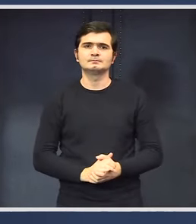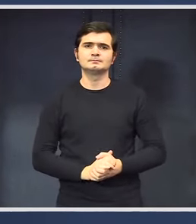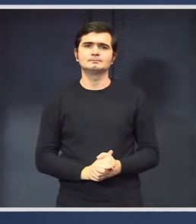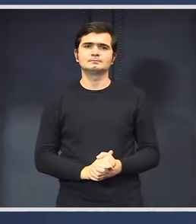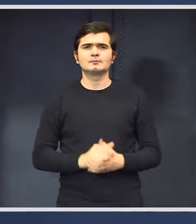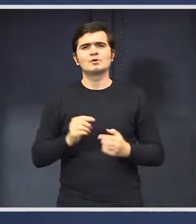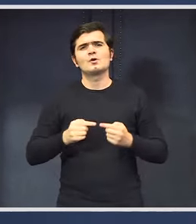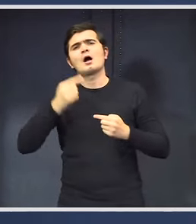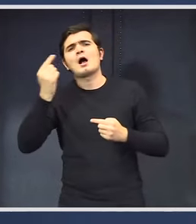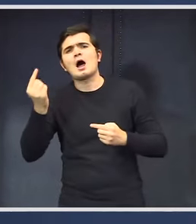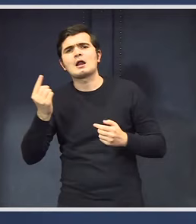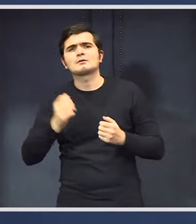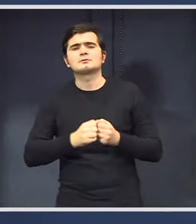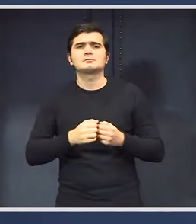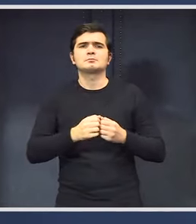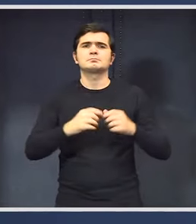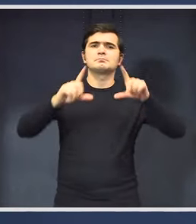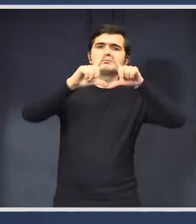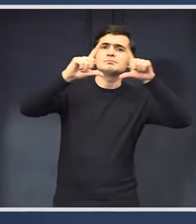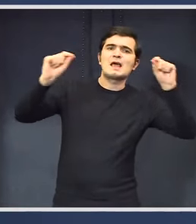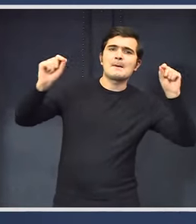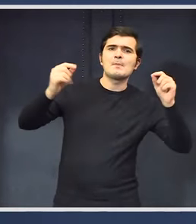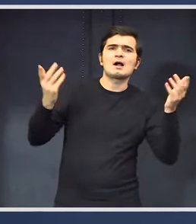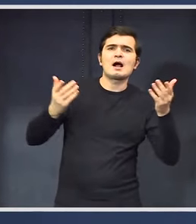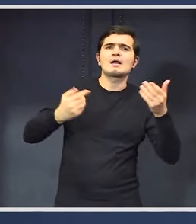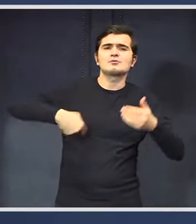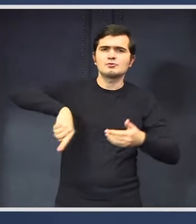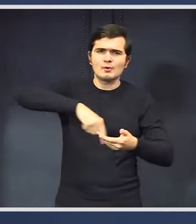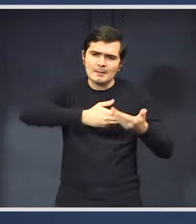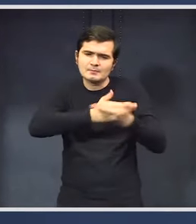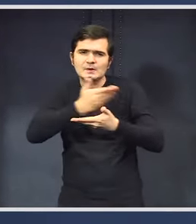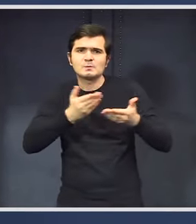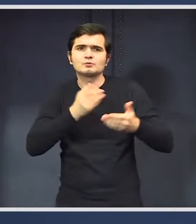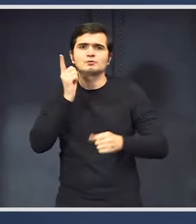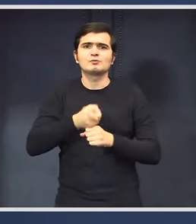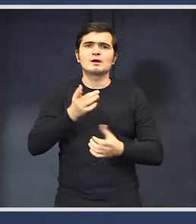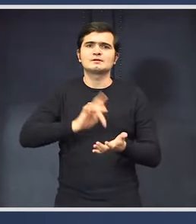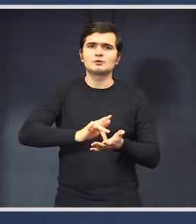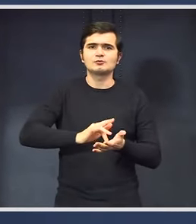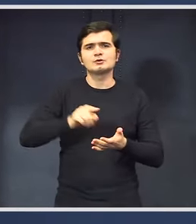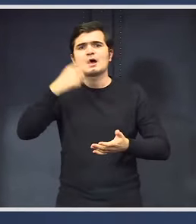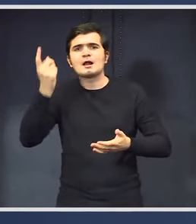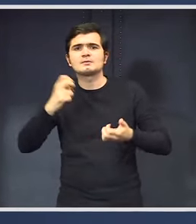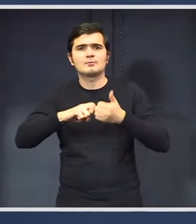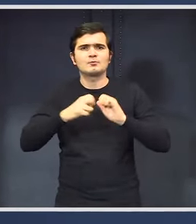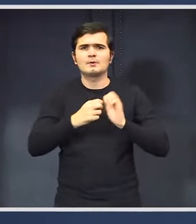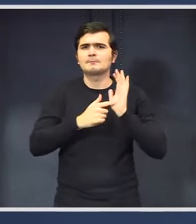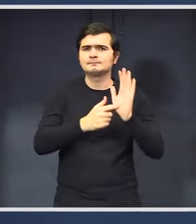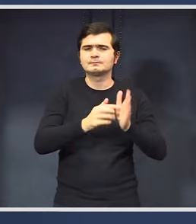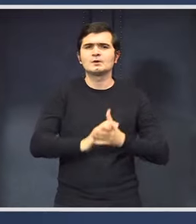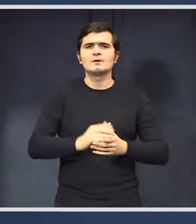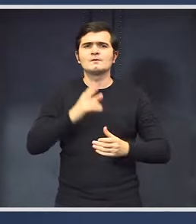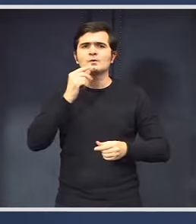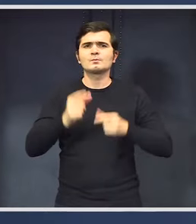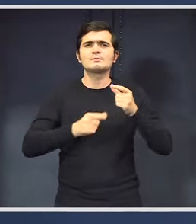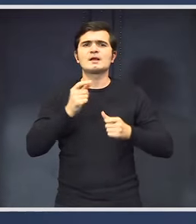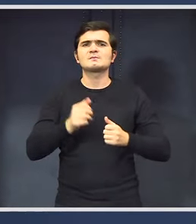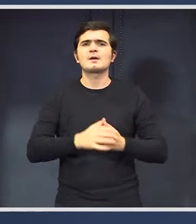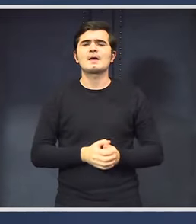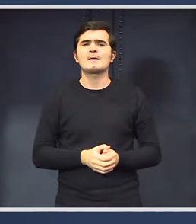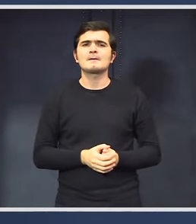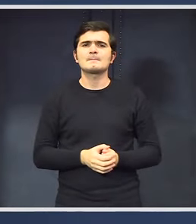Un alt subiect care a fost dezbătut și este în ordonanța de urgență este vorba despre